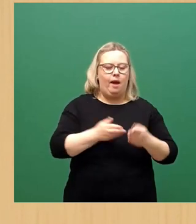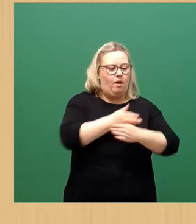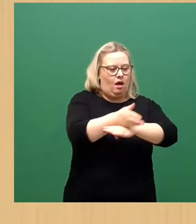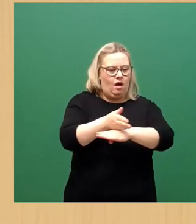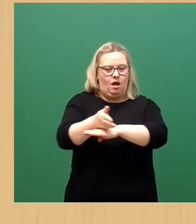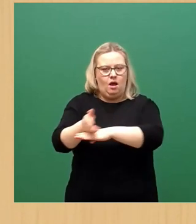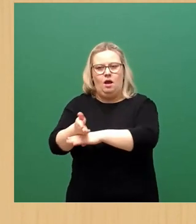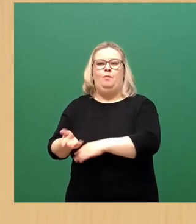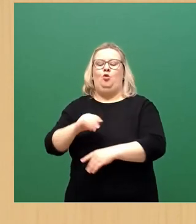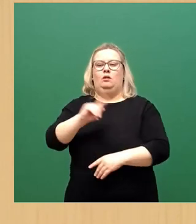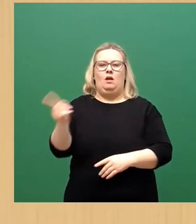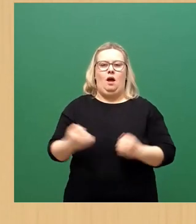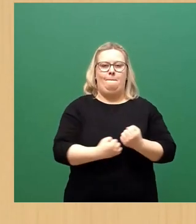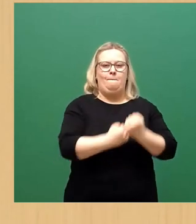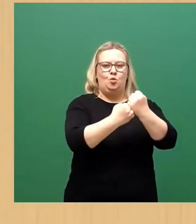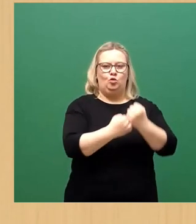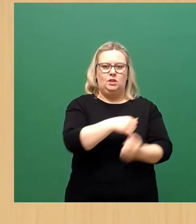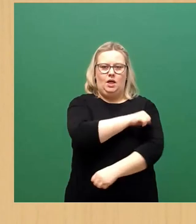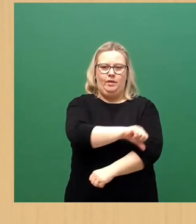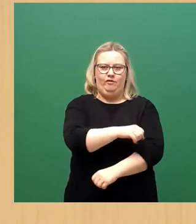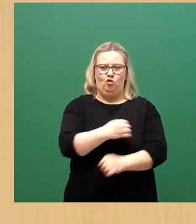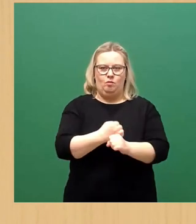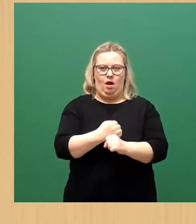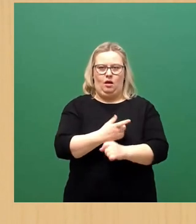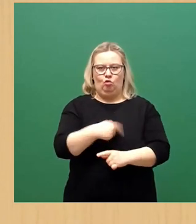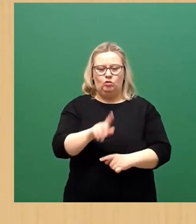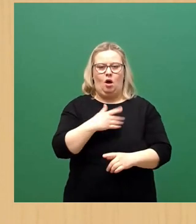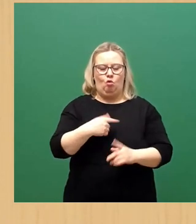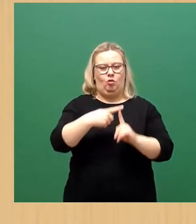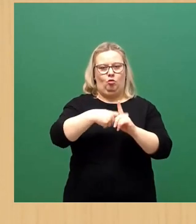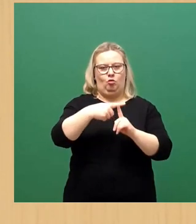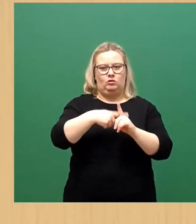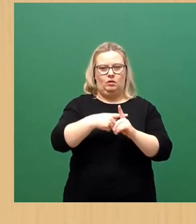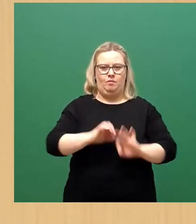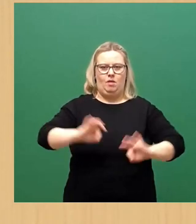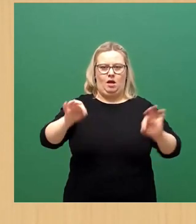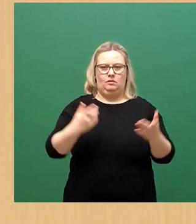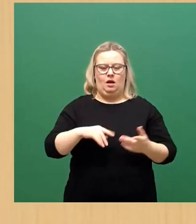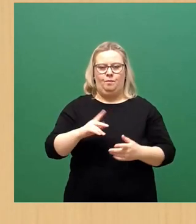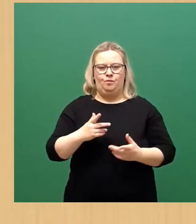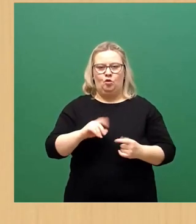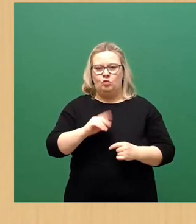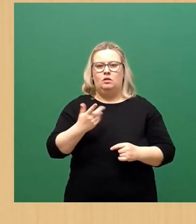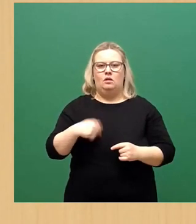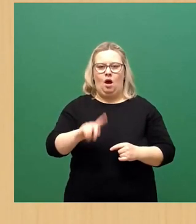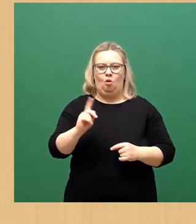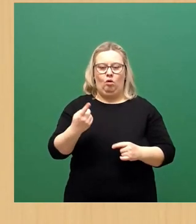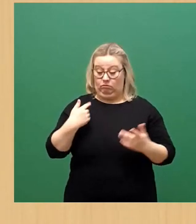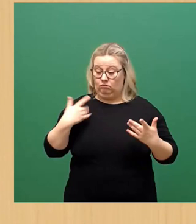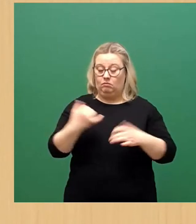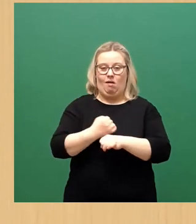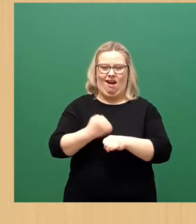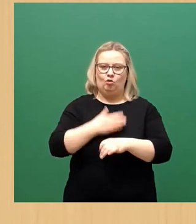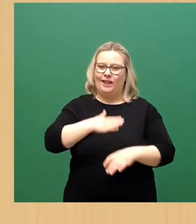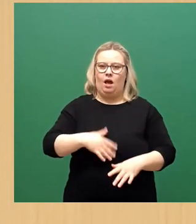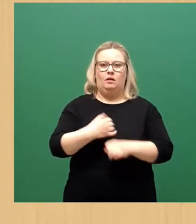da die Verbesserung der Impfquote, der Boosterung zu erreichen. Das tun wir und das tun wir gerne für